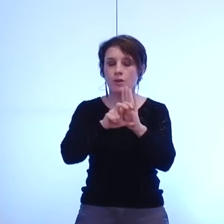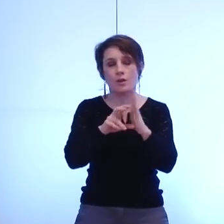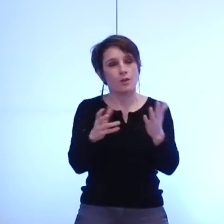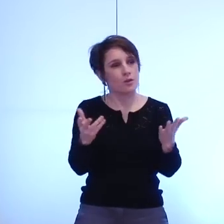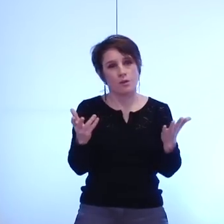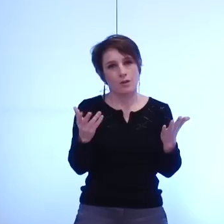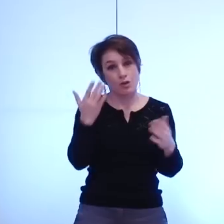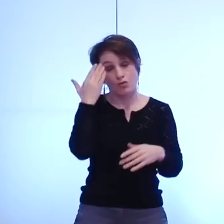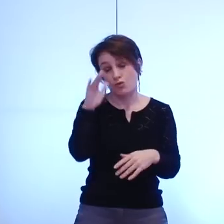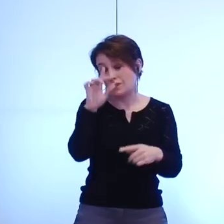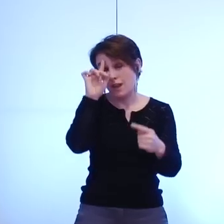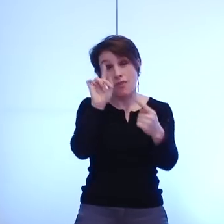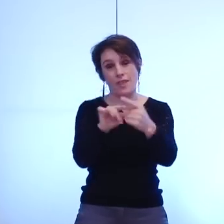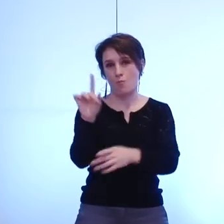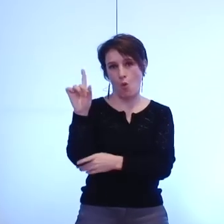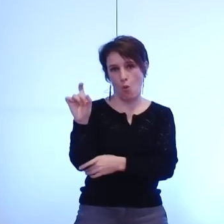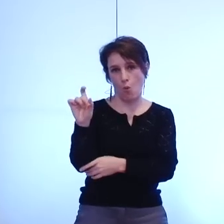que cette question de l'eau